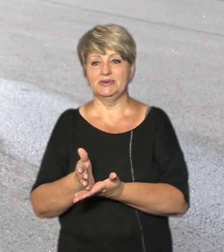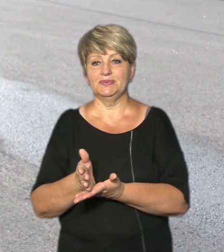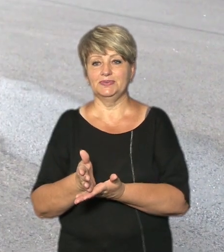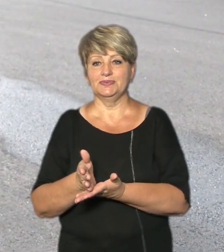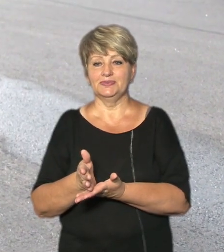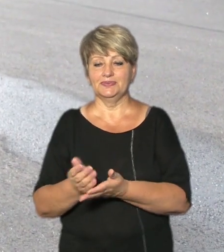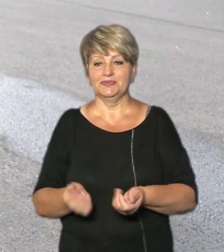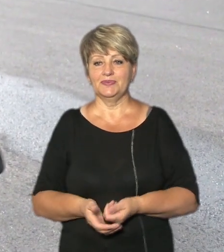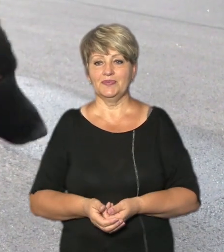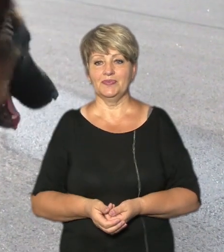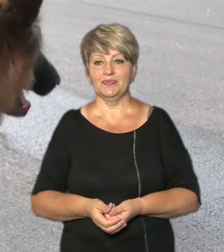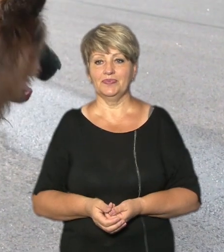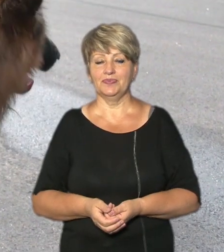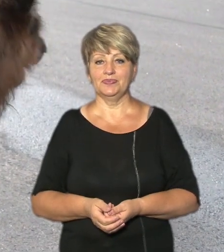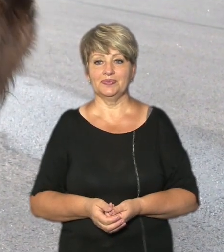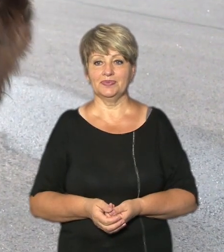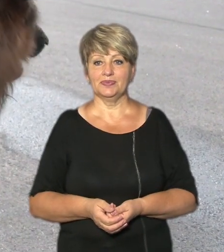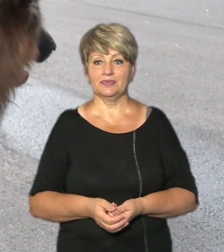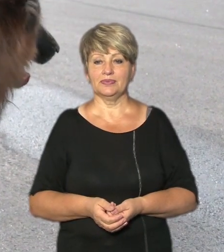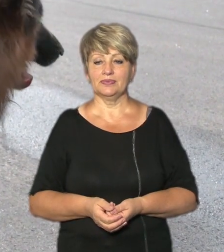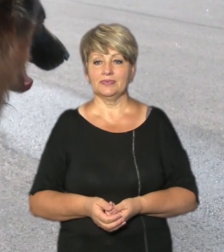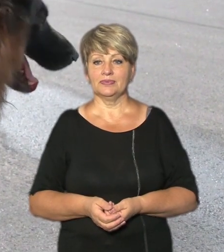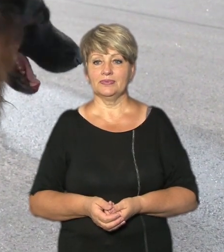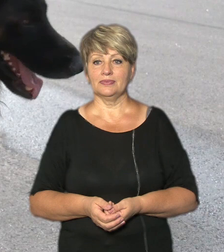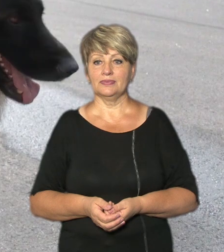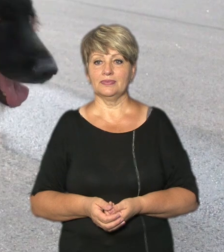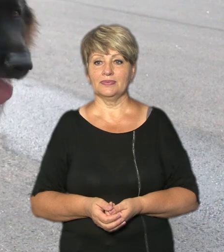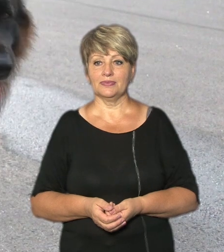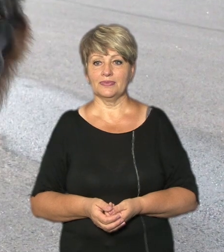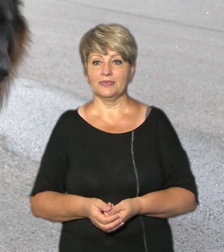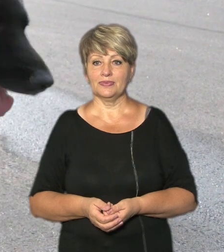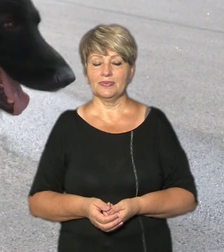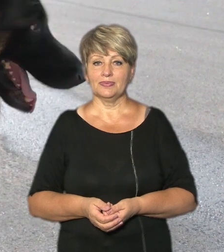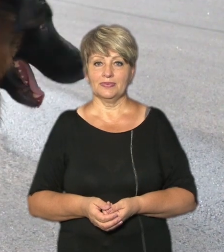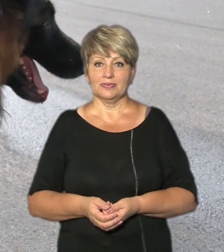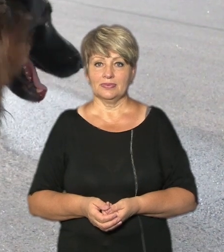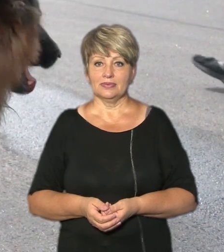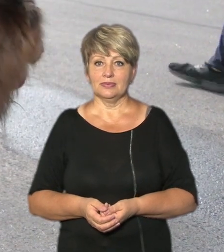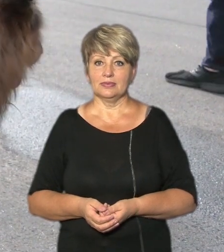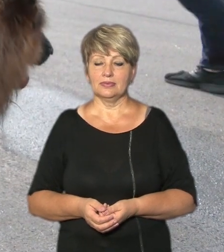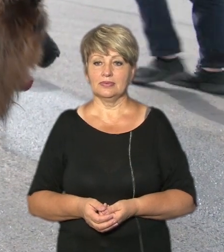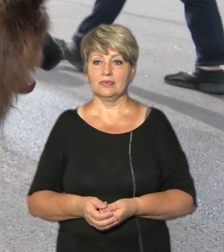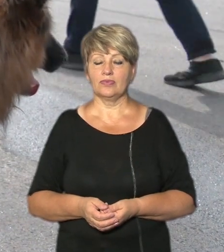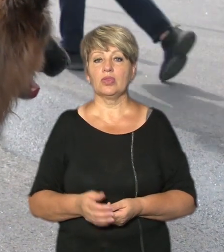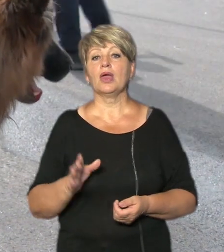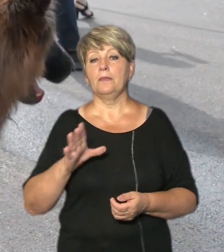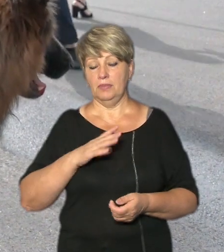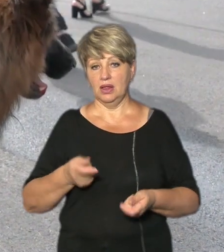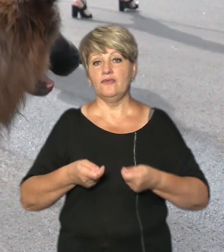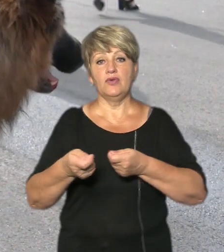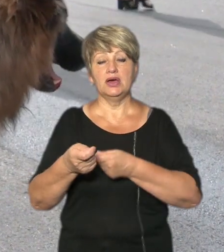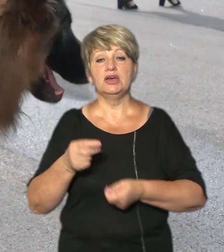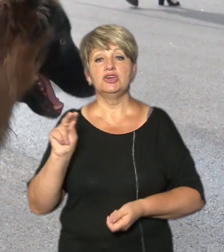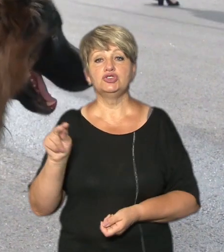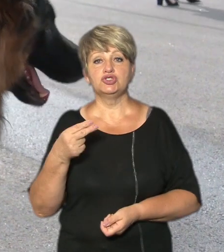певним контролем Підповідно виїздили тільки в Чернобильську зону на